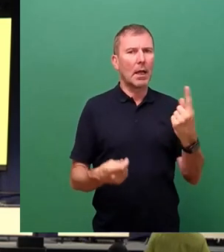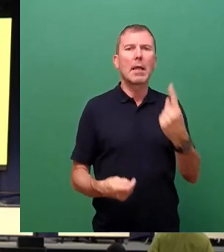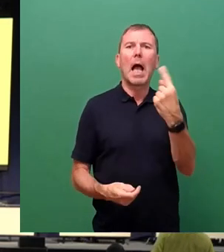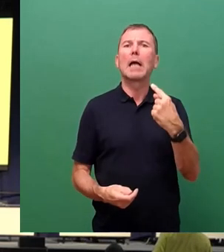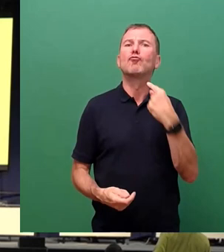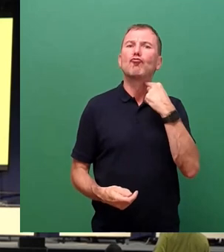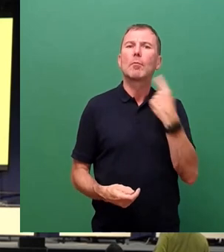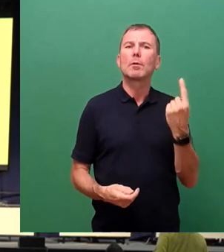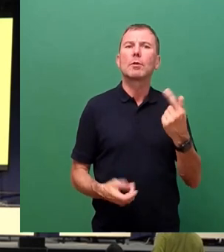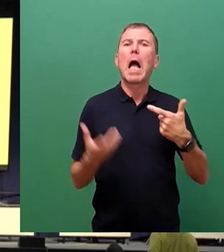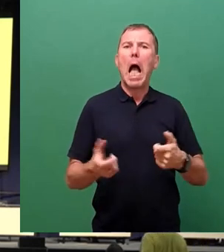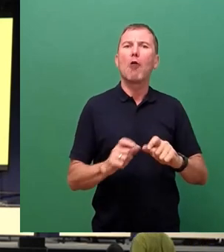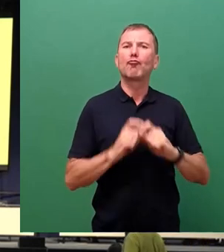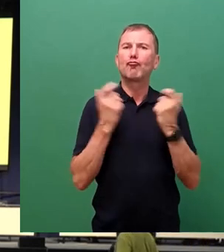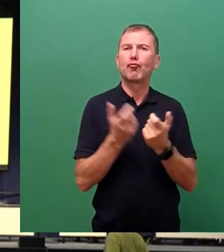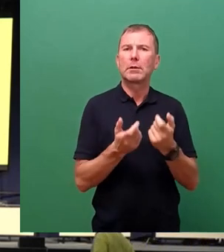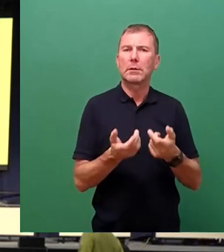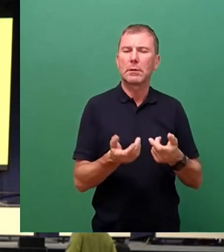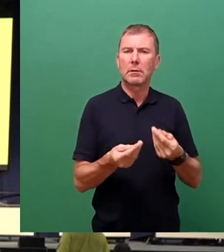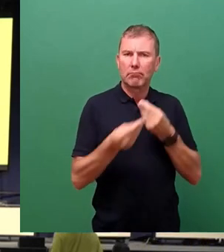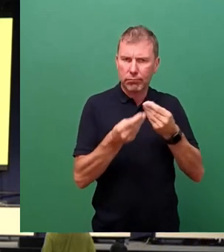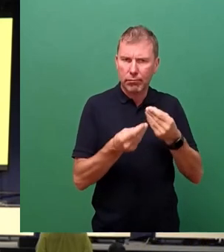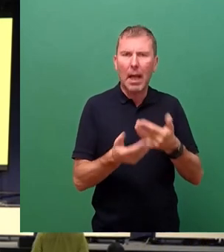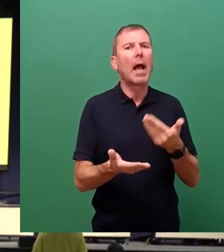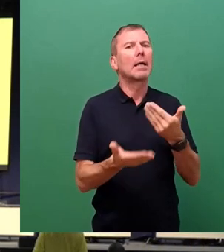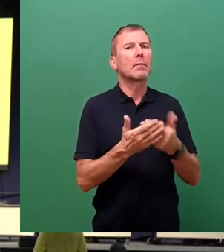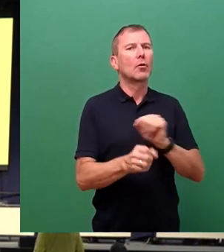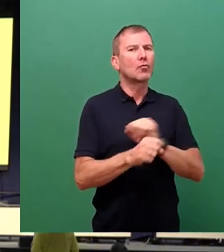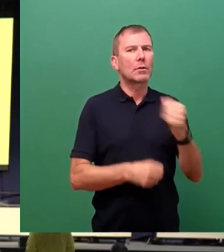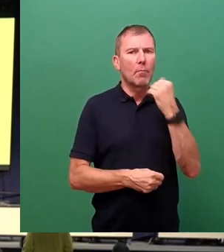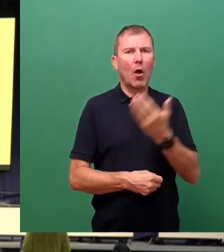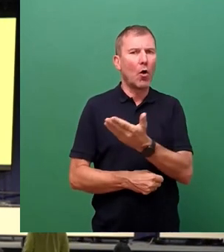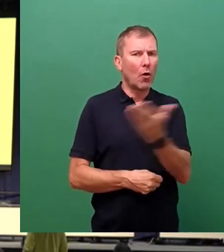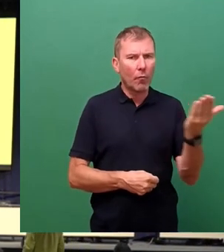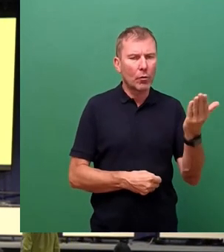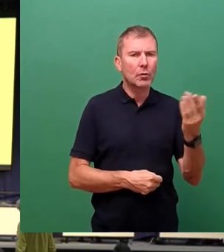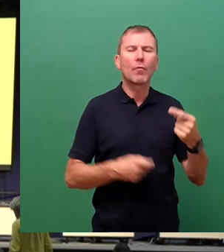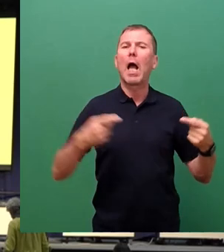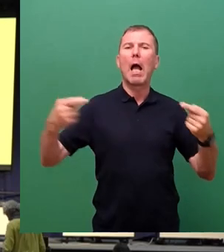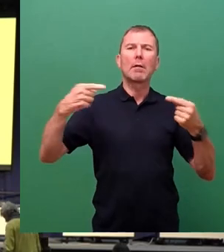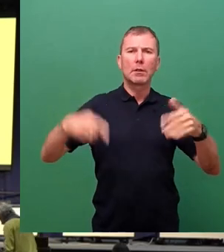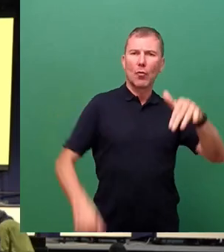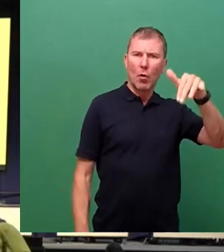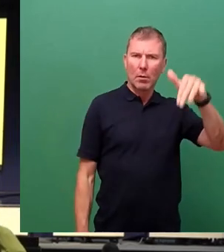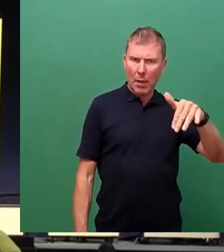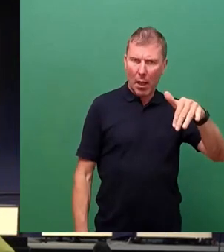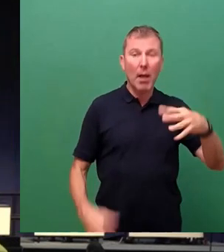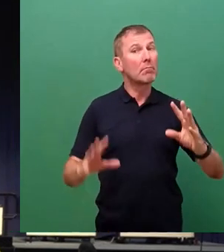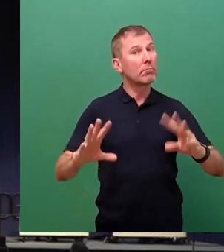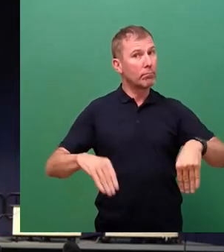Ausschussvotum, dennoch ist der Wunsch für eine Debatte da. Es wird beginnen